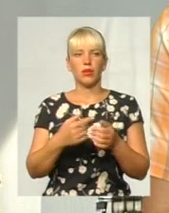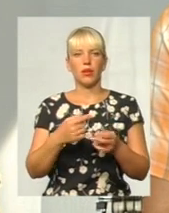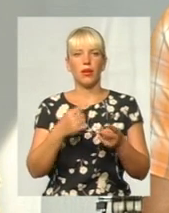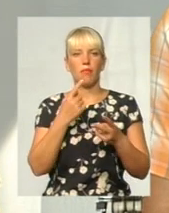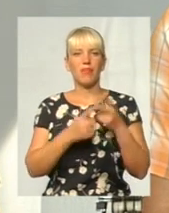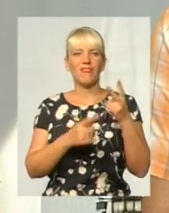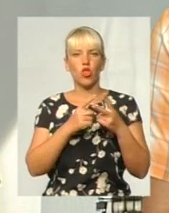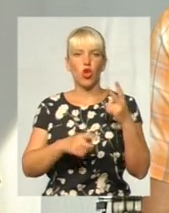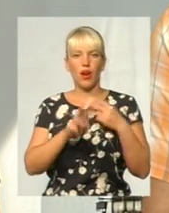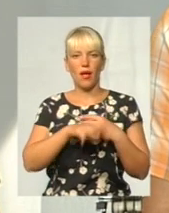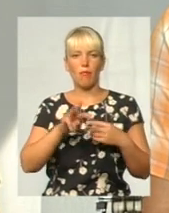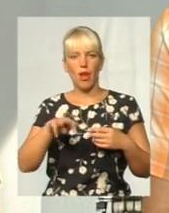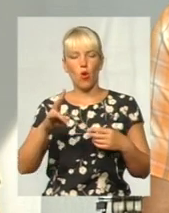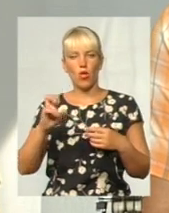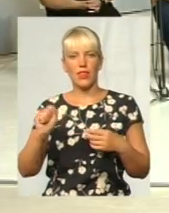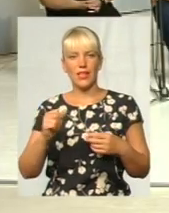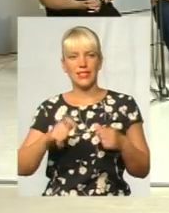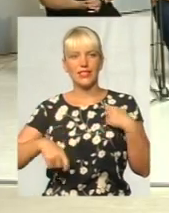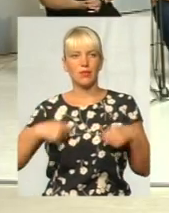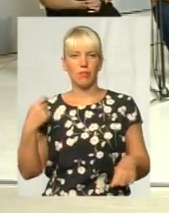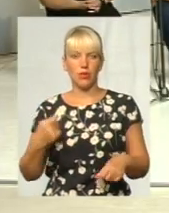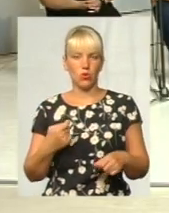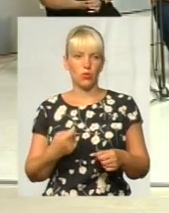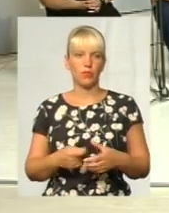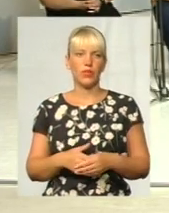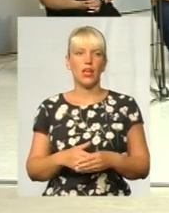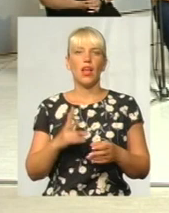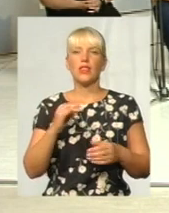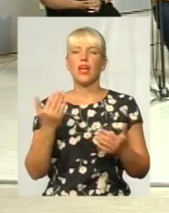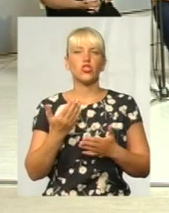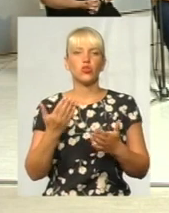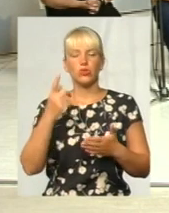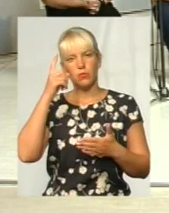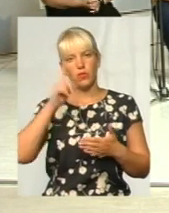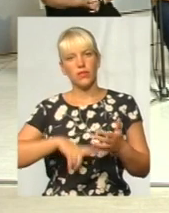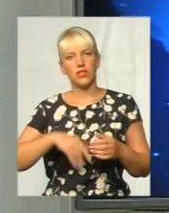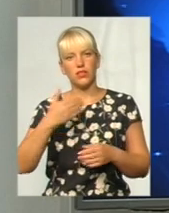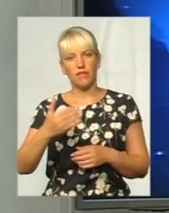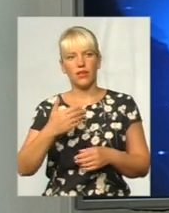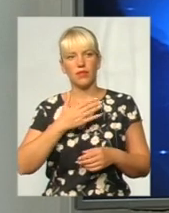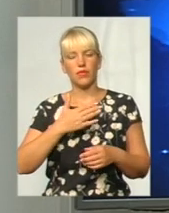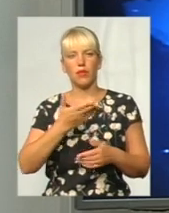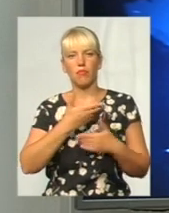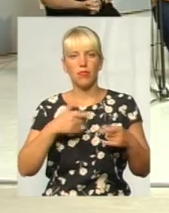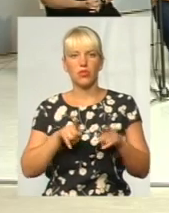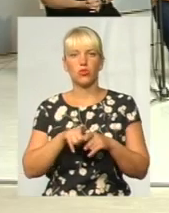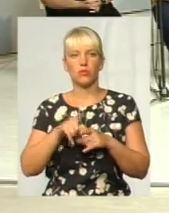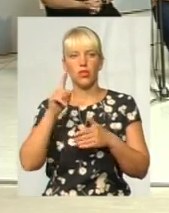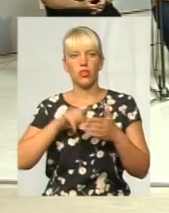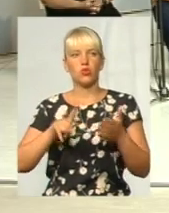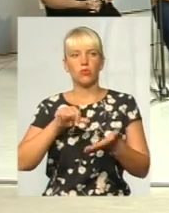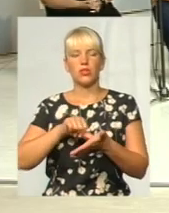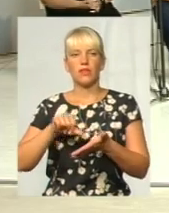мільйону на збитку участь. Пані Валентину, на що сподіваєтесь? Ми, в свою очередь, теж сподіваємося, що представники